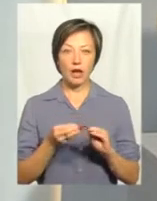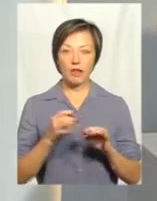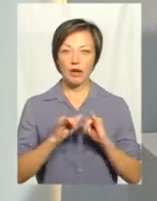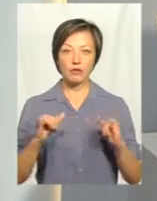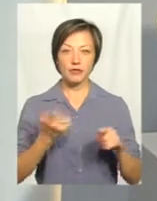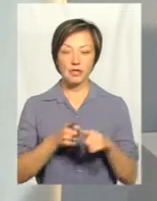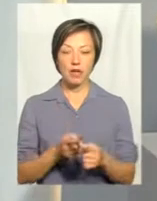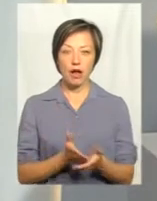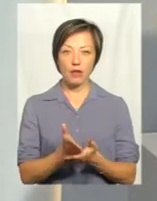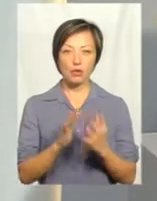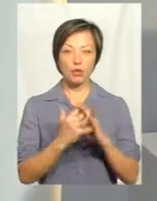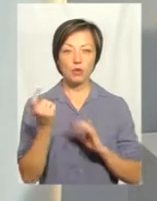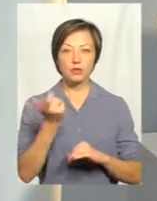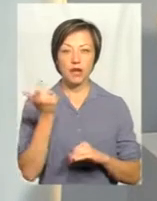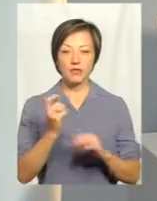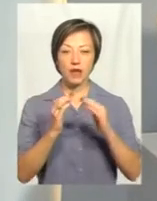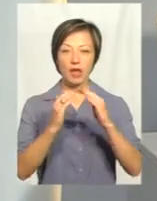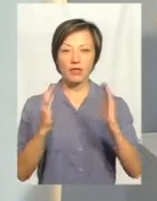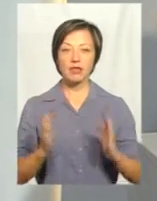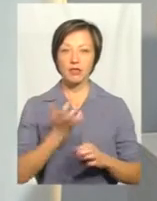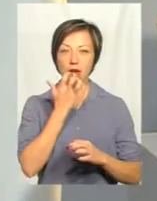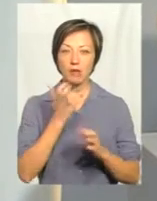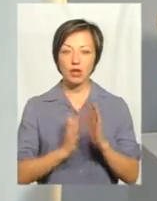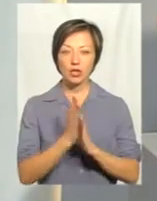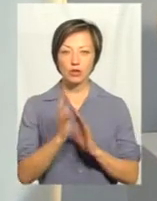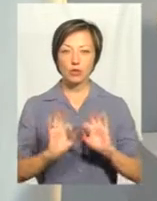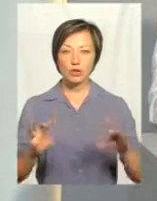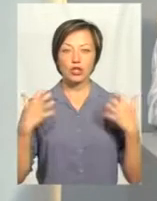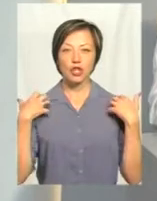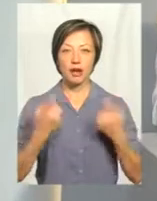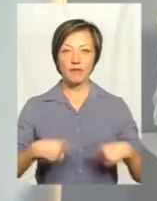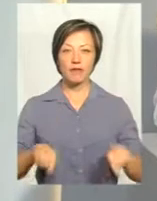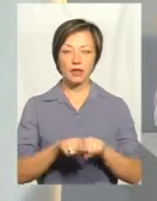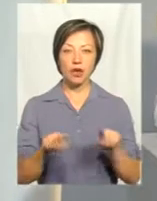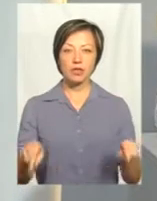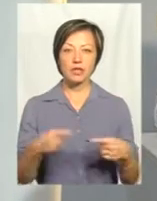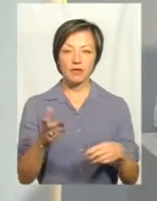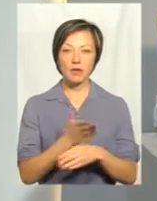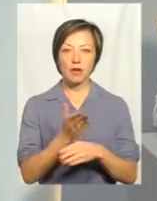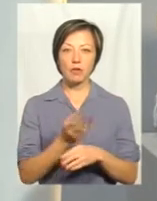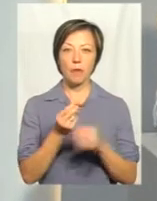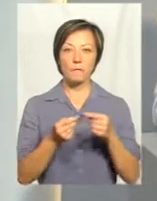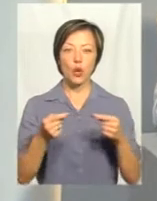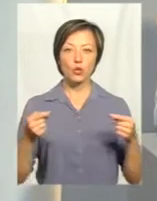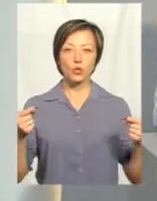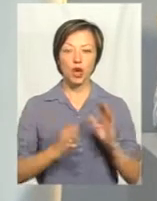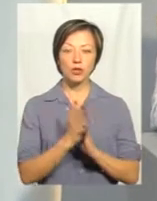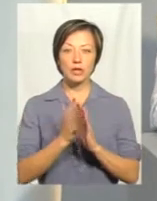не розвинена ця галу сільського господарства теплична, пояснювала начальник відділу Організації виробництва продукції і рослинництва